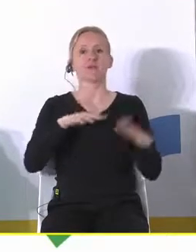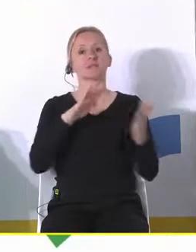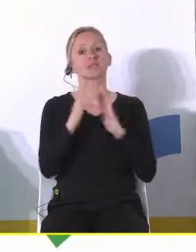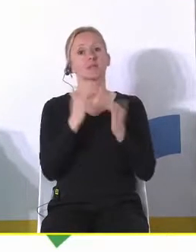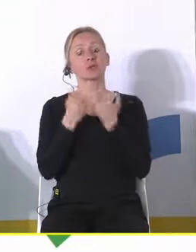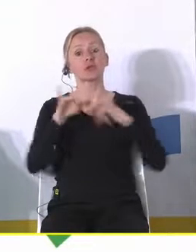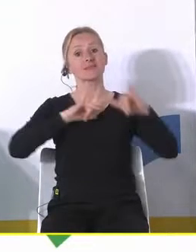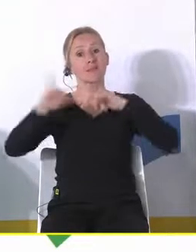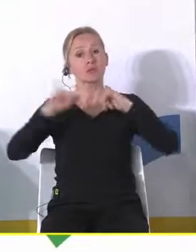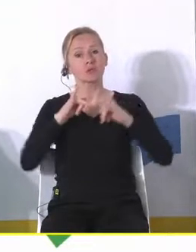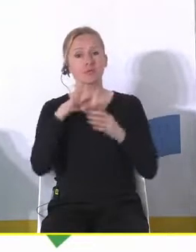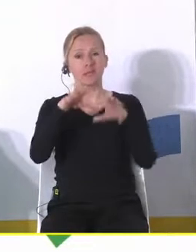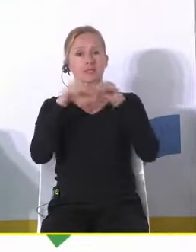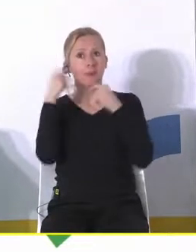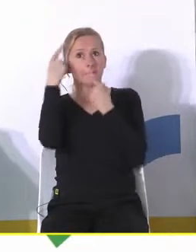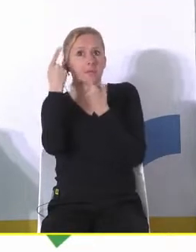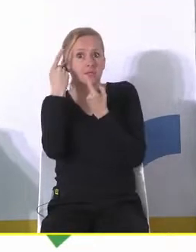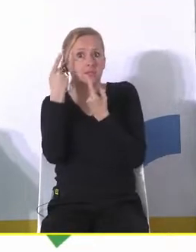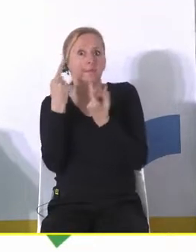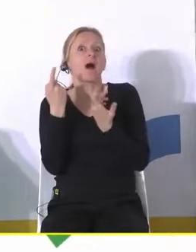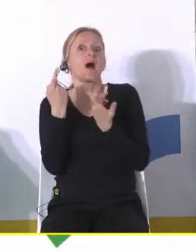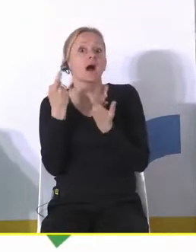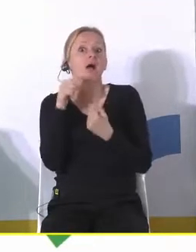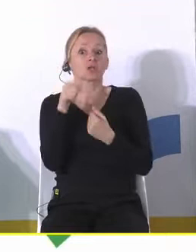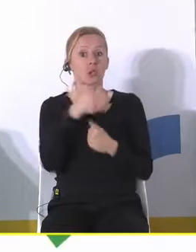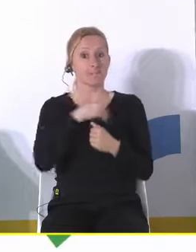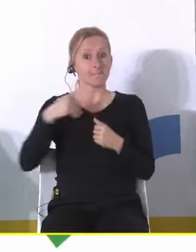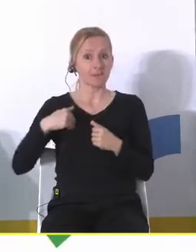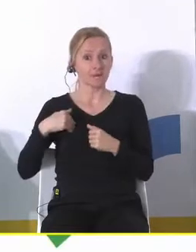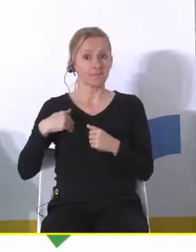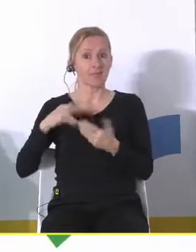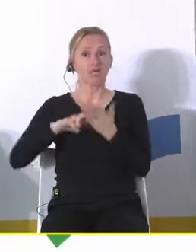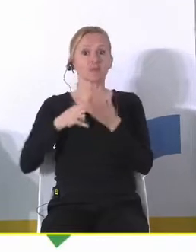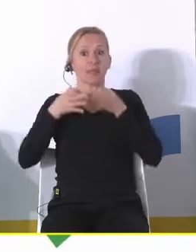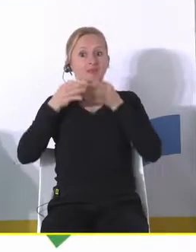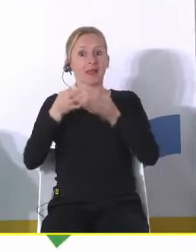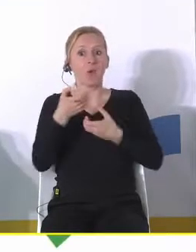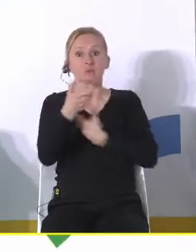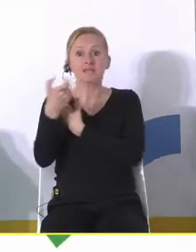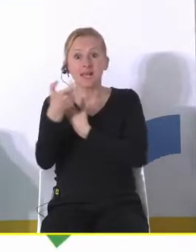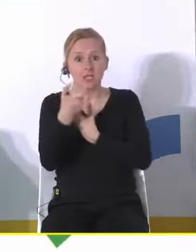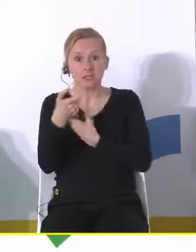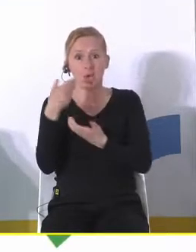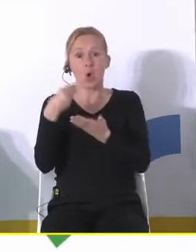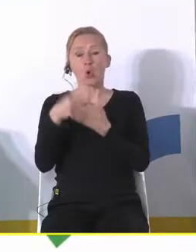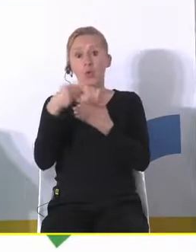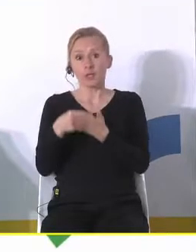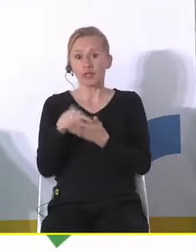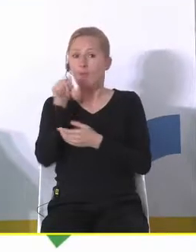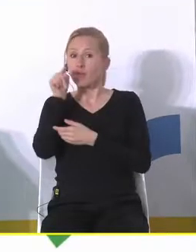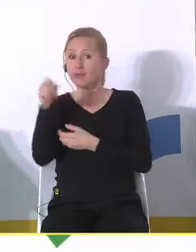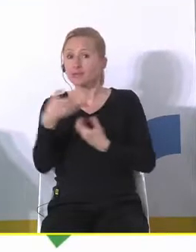samorządowiec zaczyna się zastanawiać aha czyli my nasz wóz strażacki który kupiliśmy to